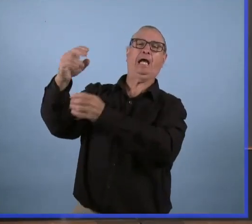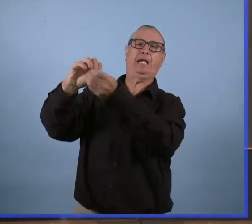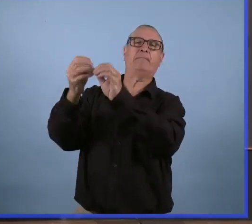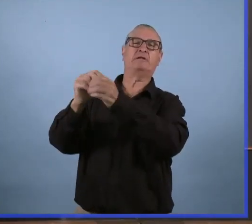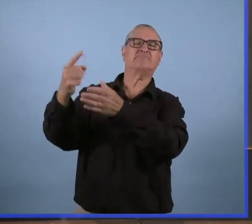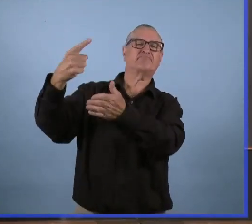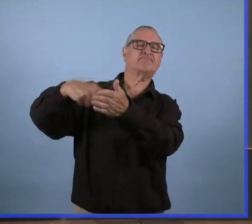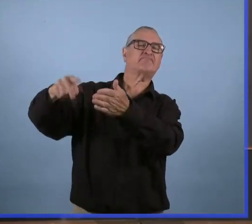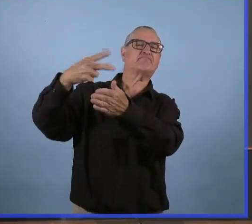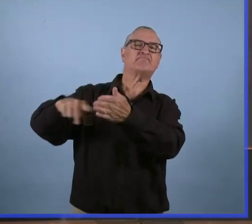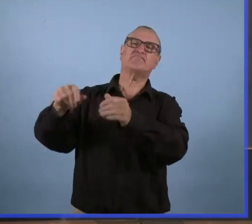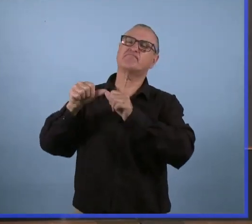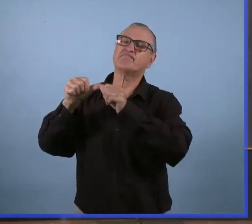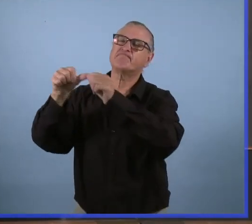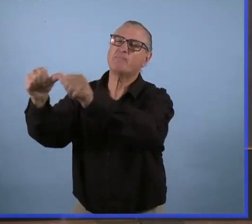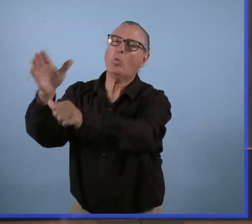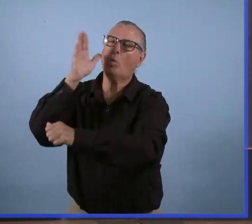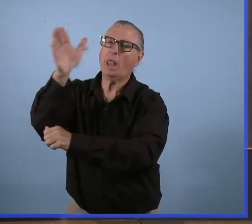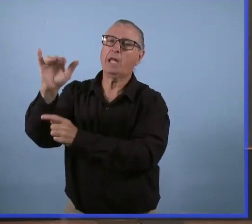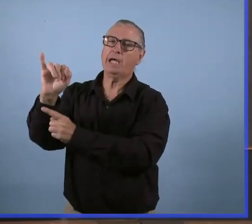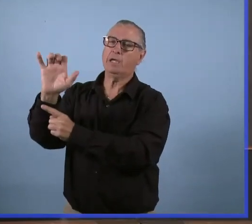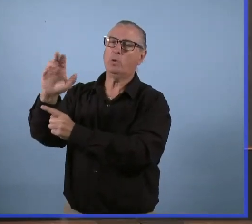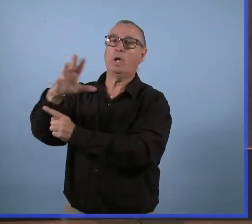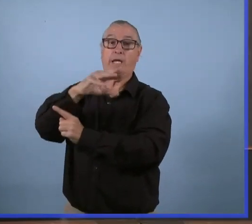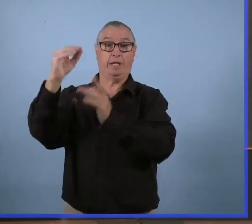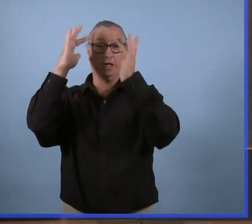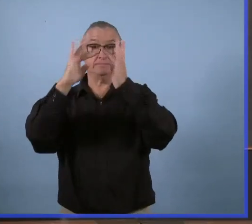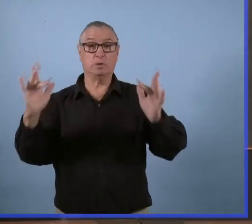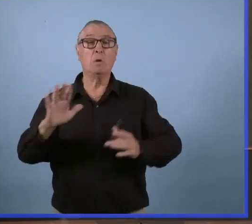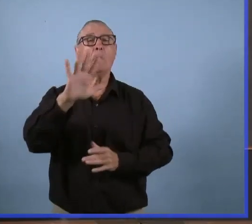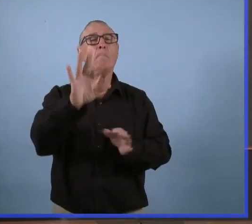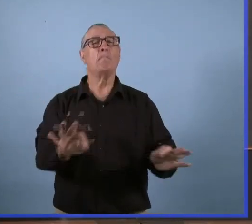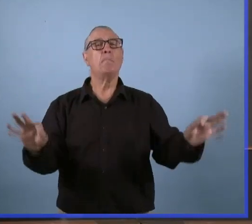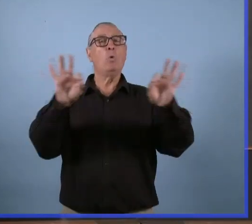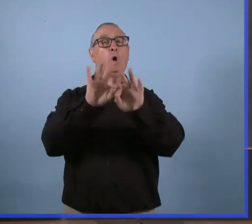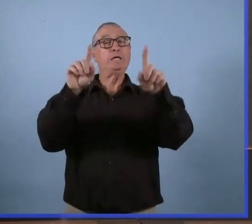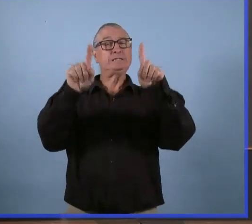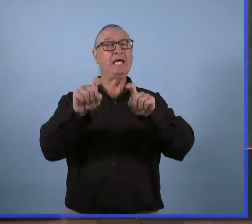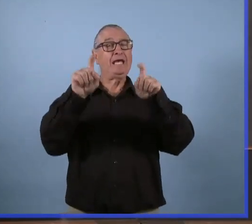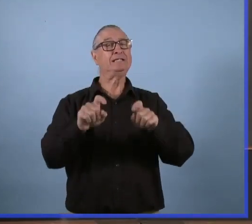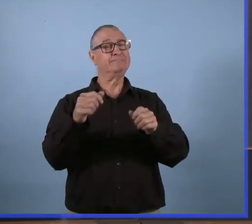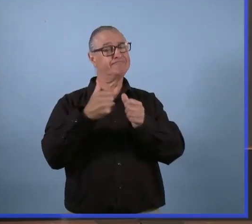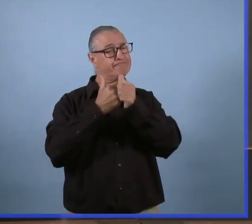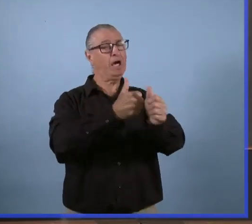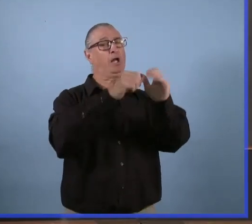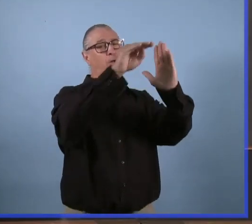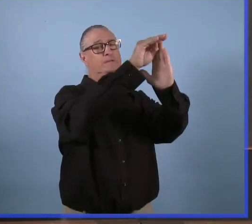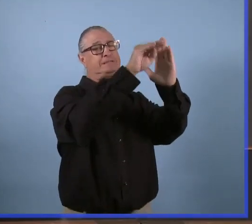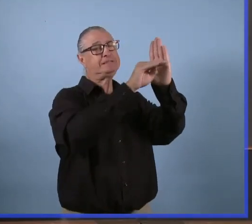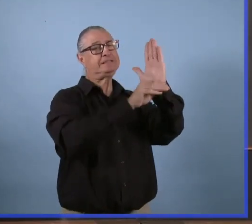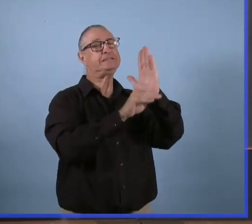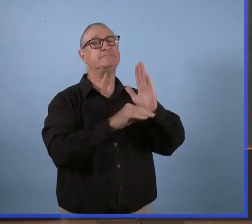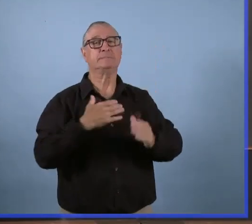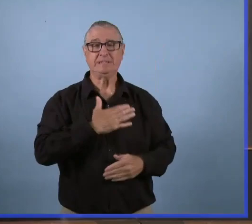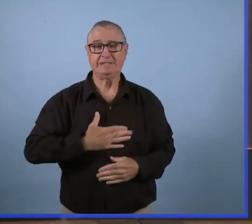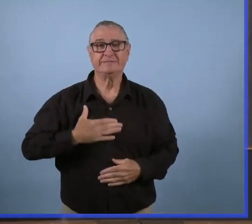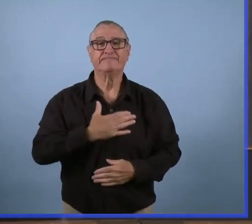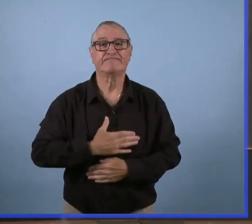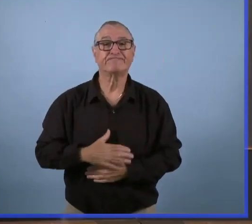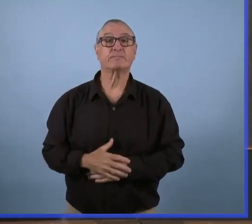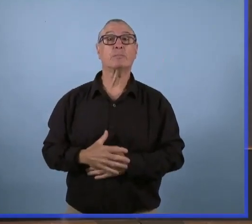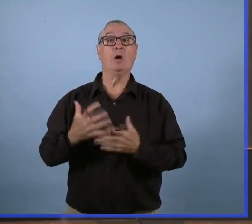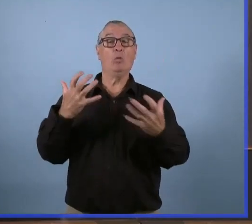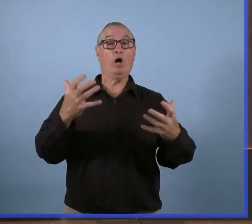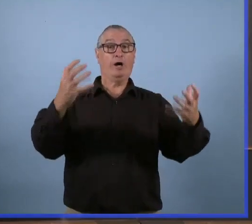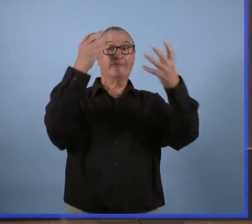d'admissions en soins intensifs reste élevé. Je veux parler maintenant du nombre de variants